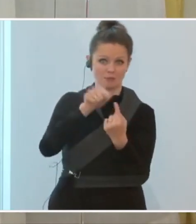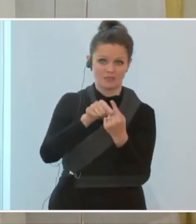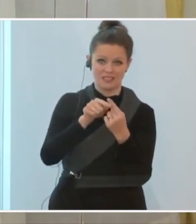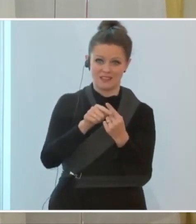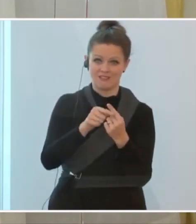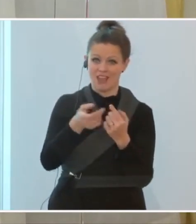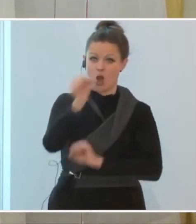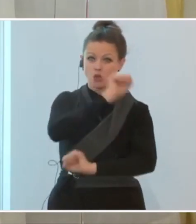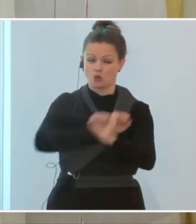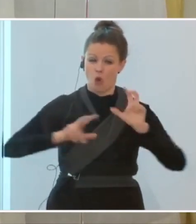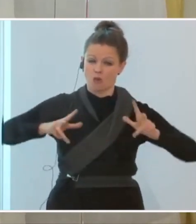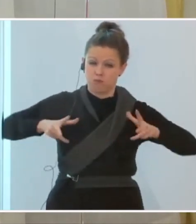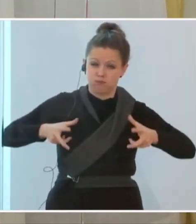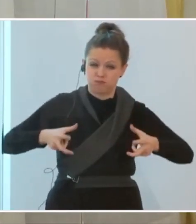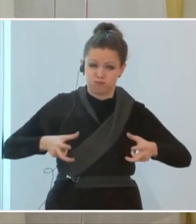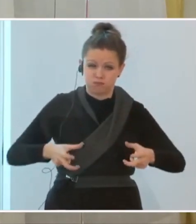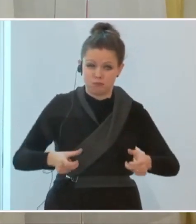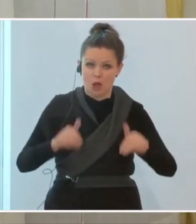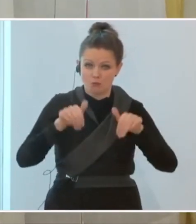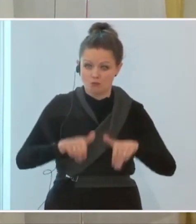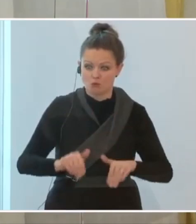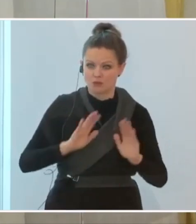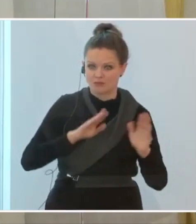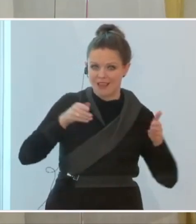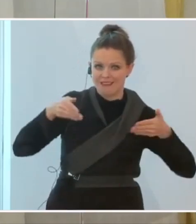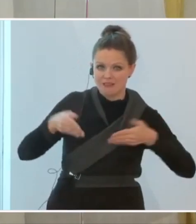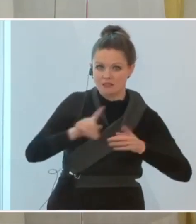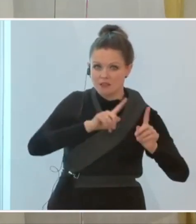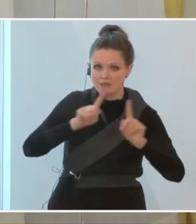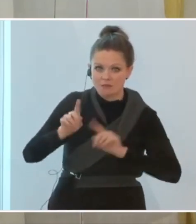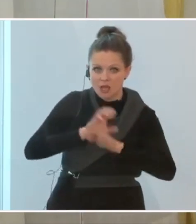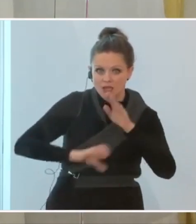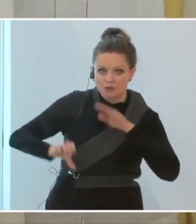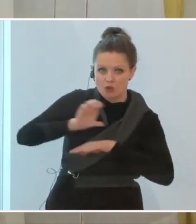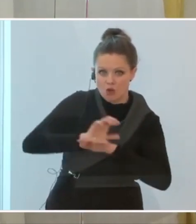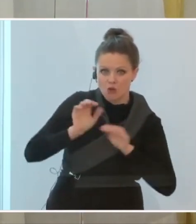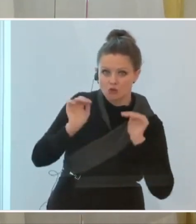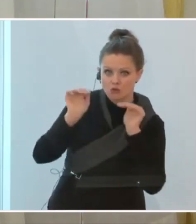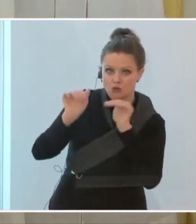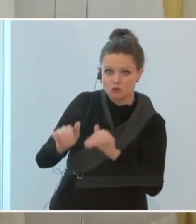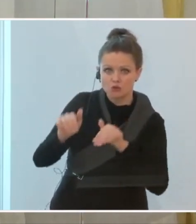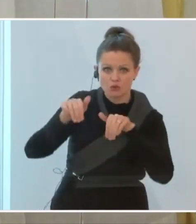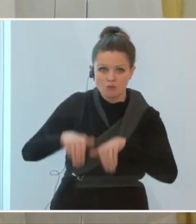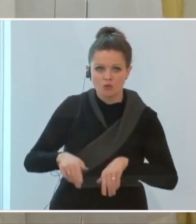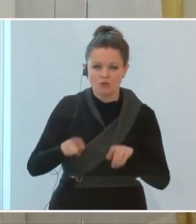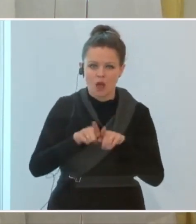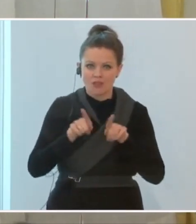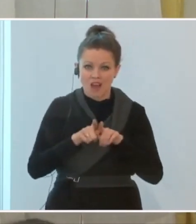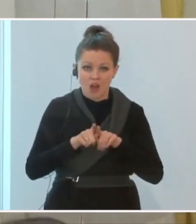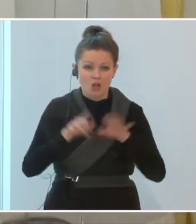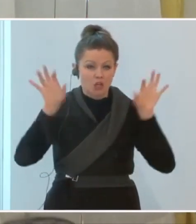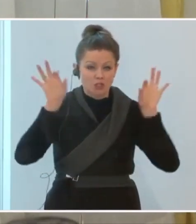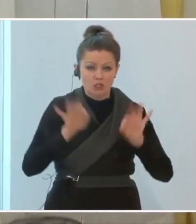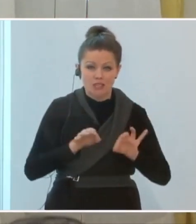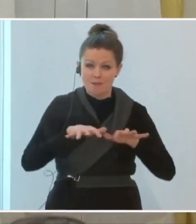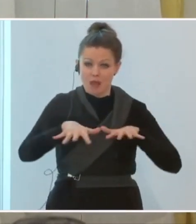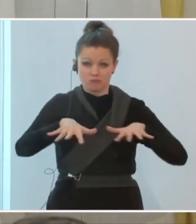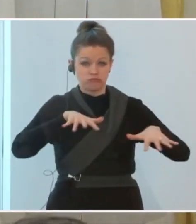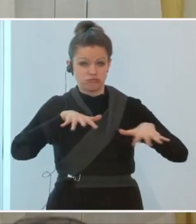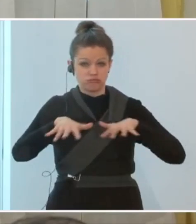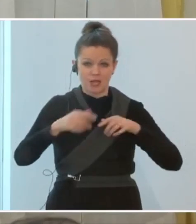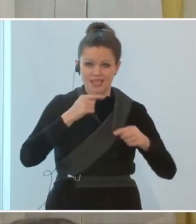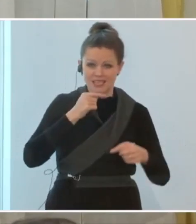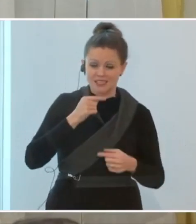Notbremse zu ziehen, um diese intensivmedizinischen Kapazitäten zu schützen, um diese drohende, dramatische Überlastung unseres